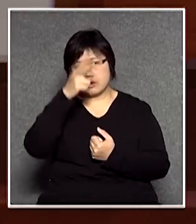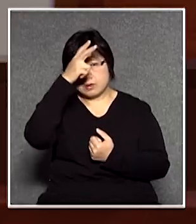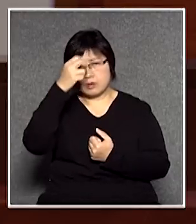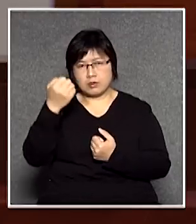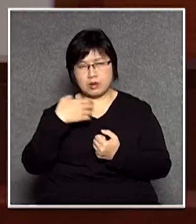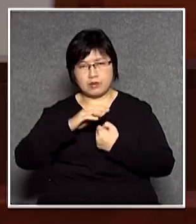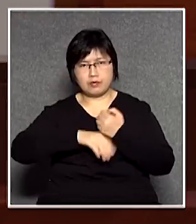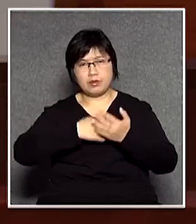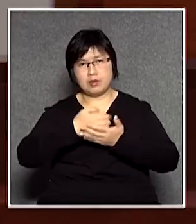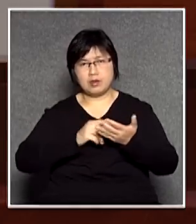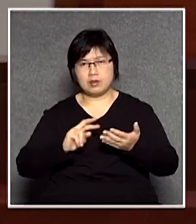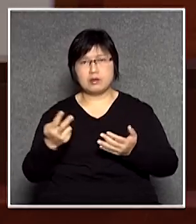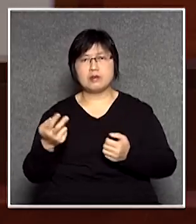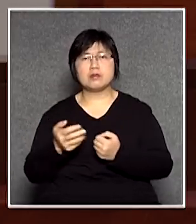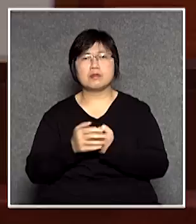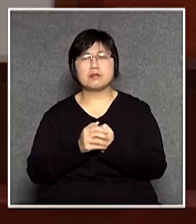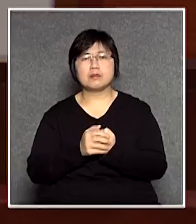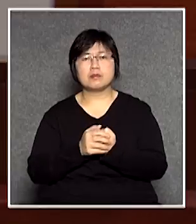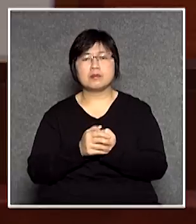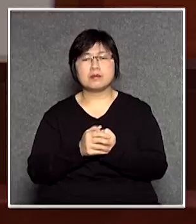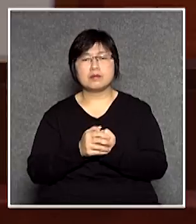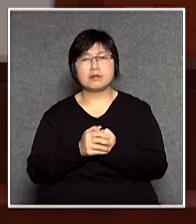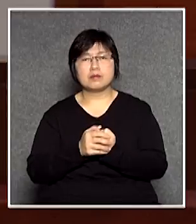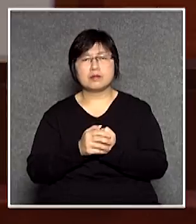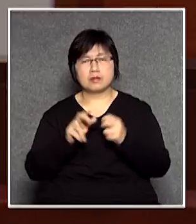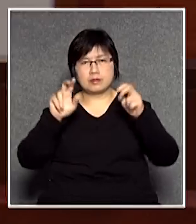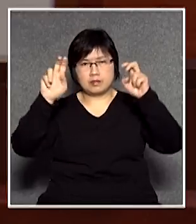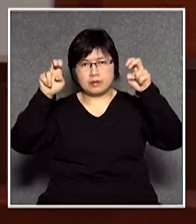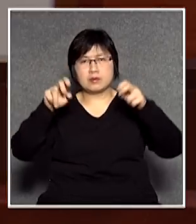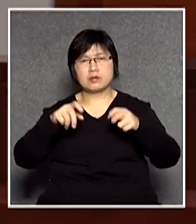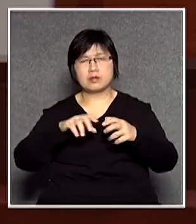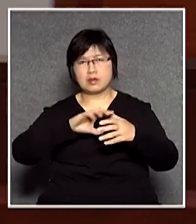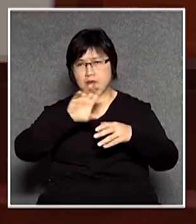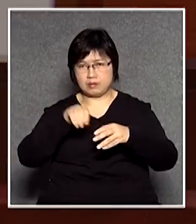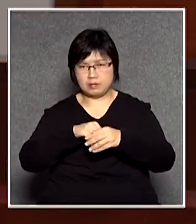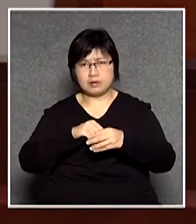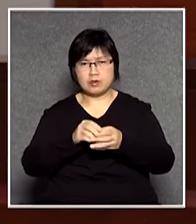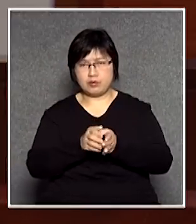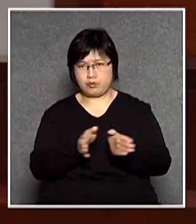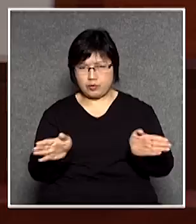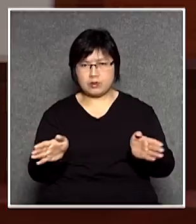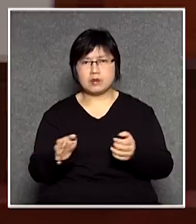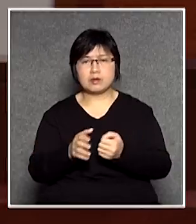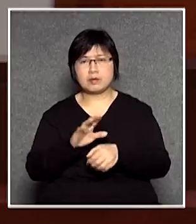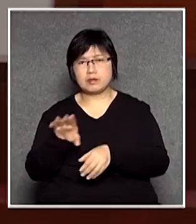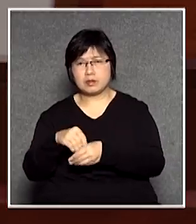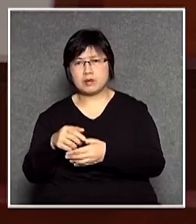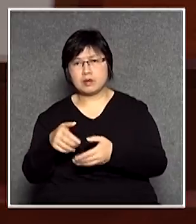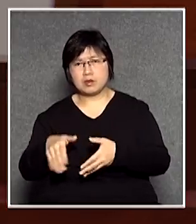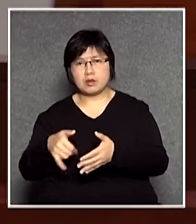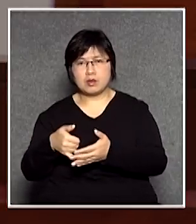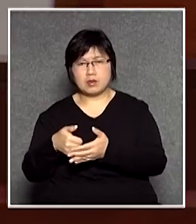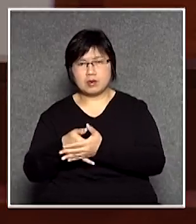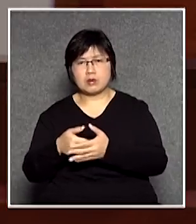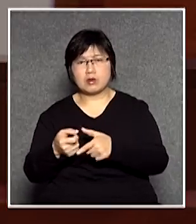正法例呢就是在這個使得標題和涵蓋範圍擴大到包括阻塞公眾地方